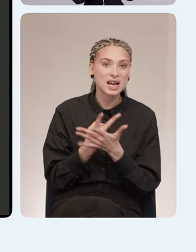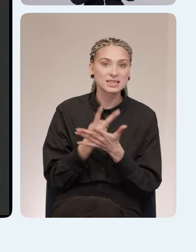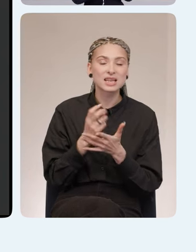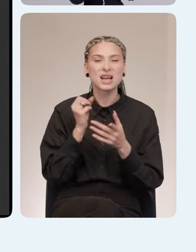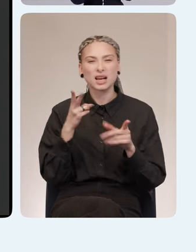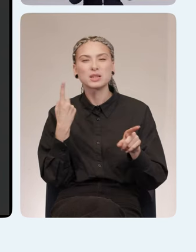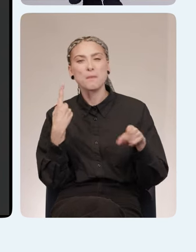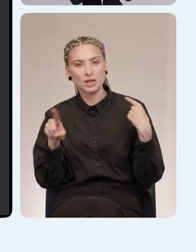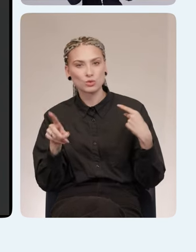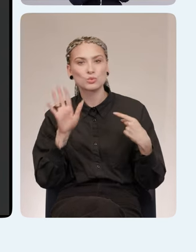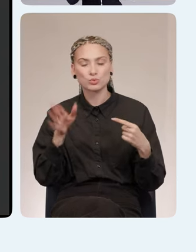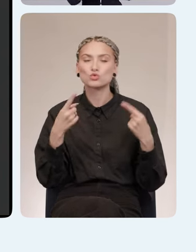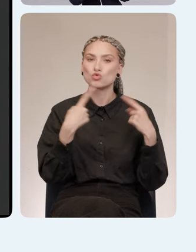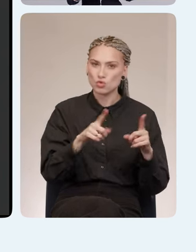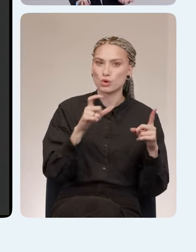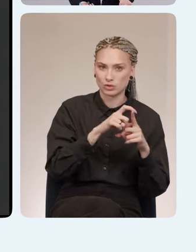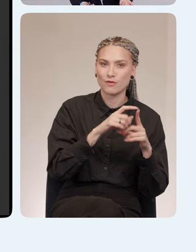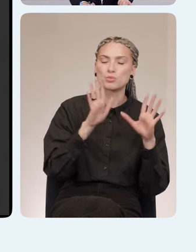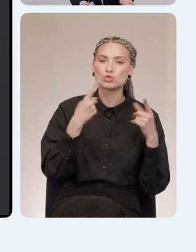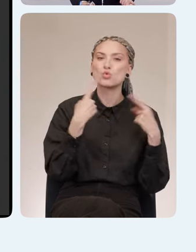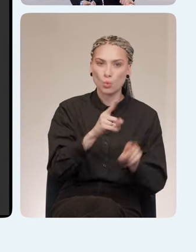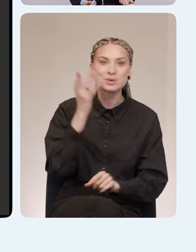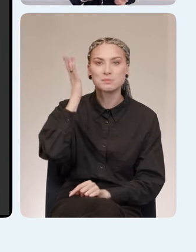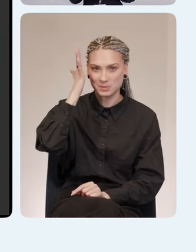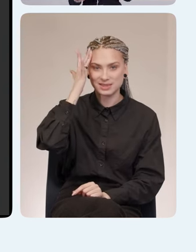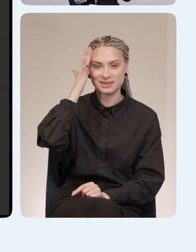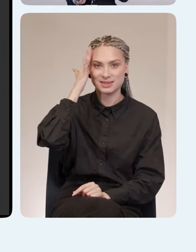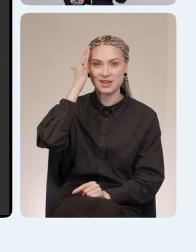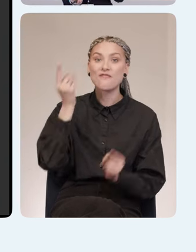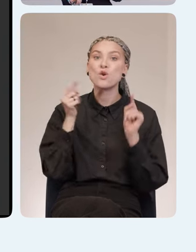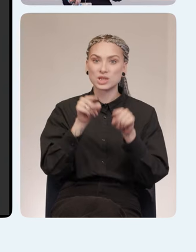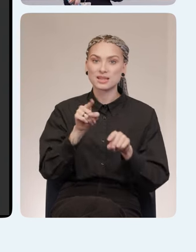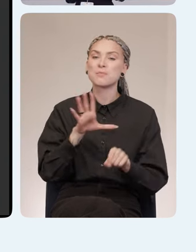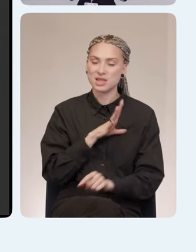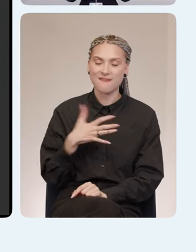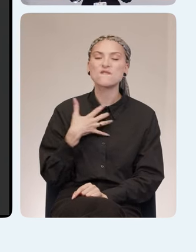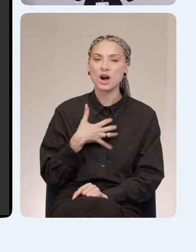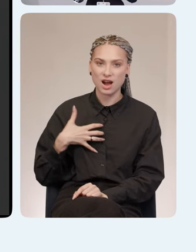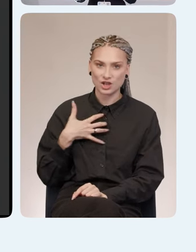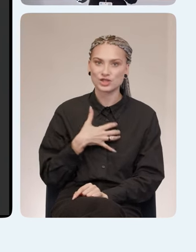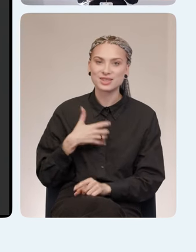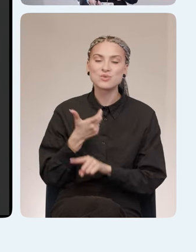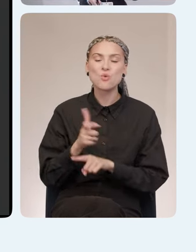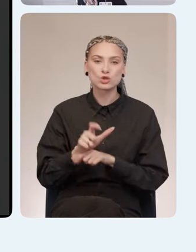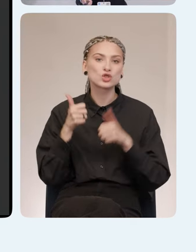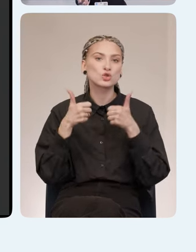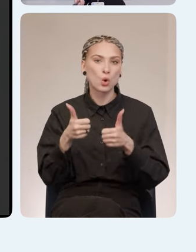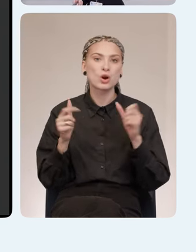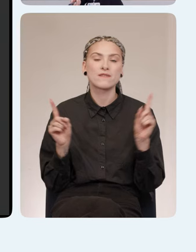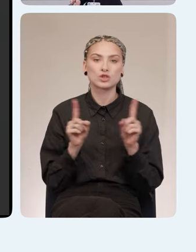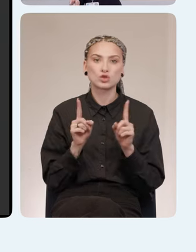иначе, это будет другое слово, это будет другой смысл. И вот это было очень важно и очень-очень здорово, что